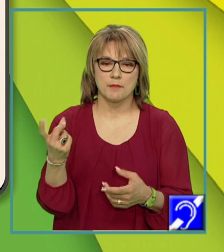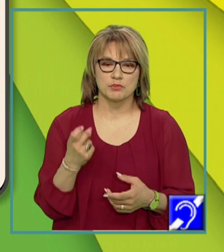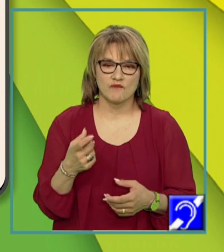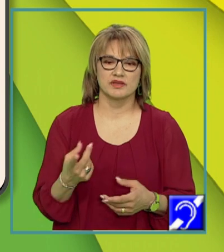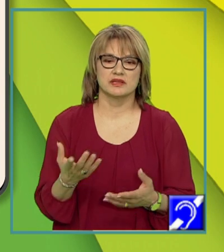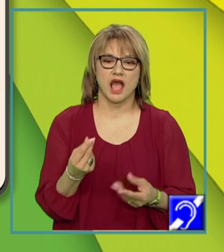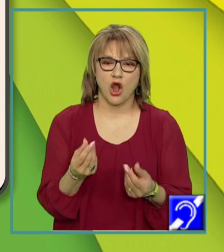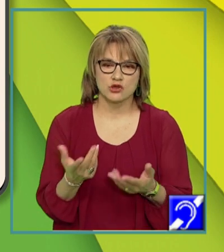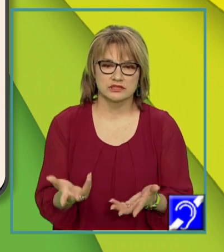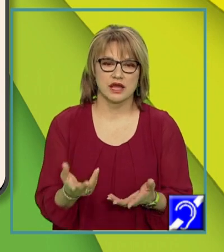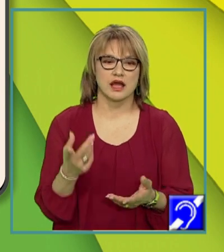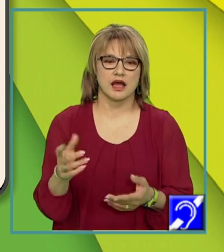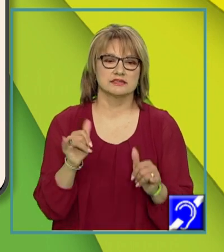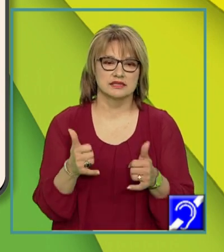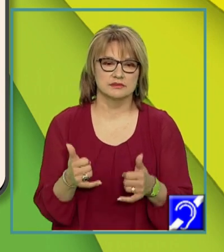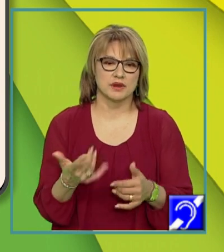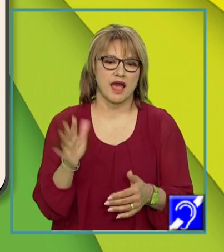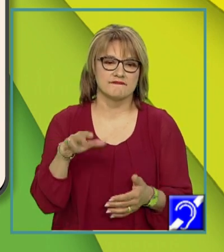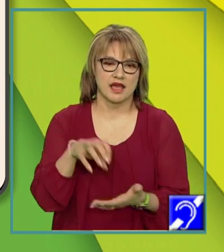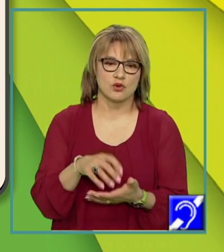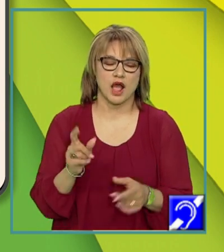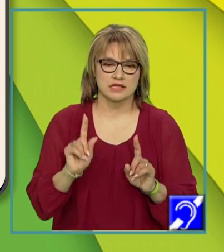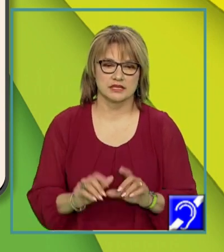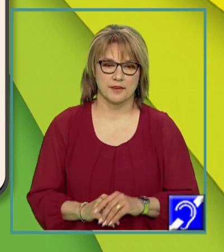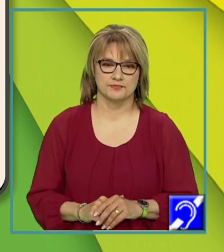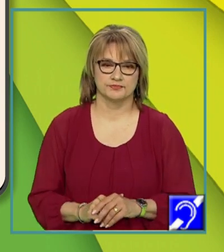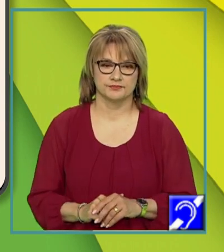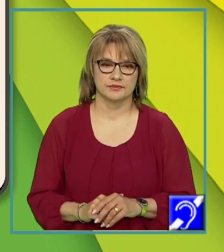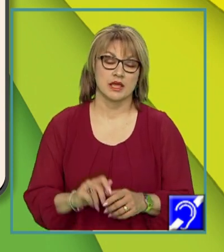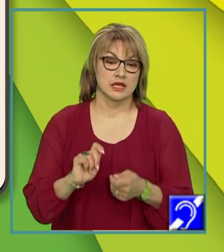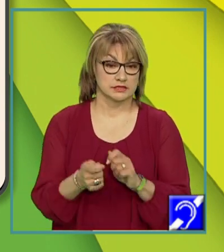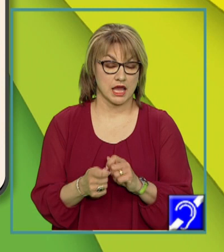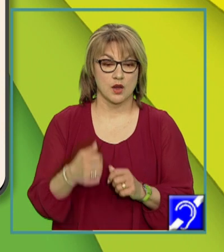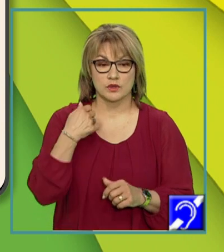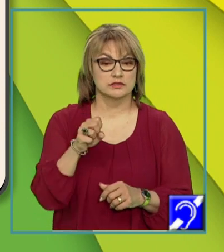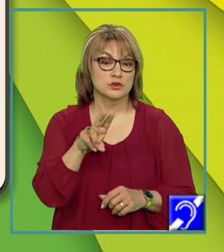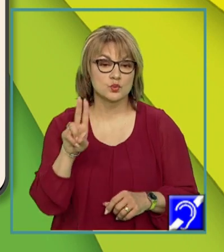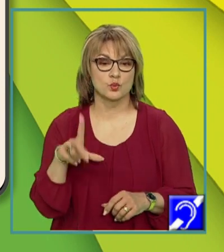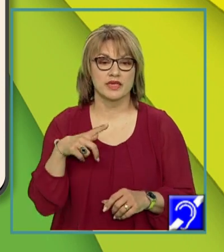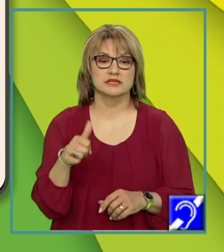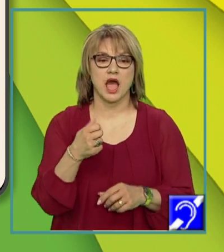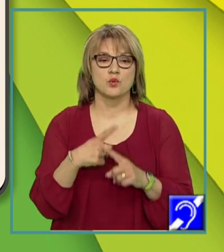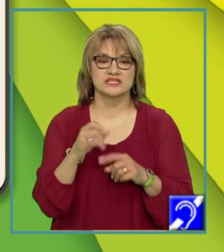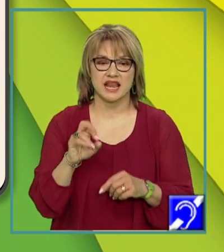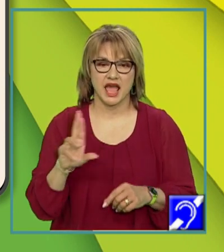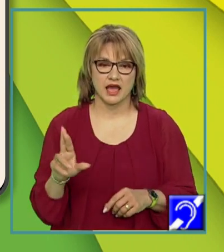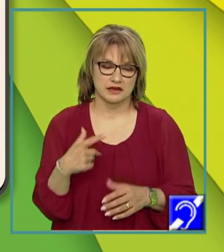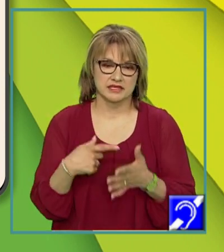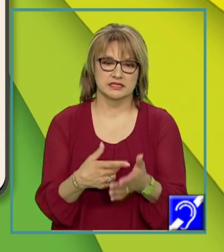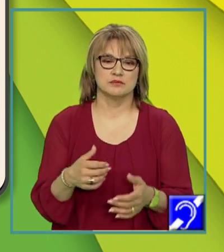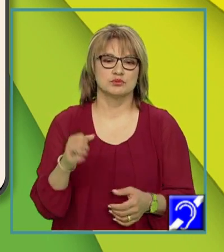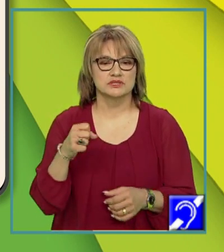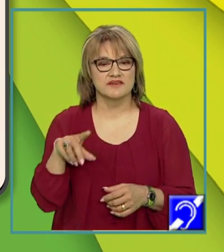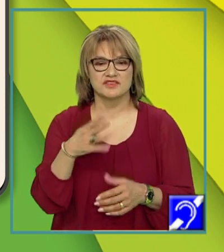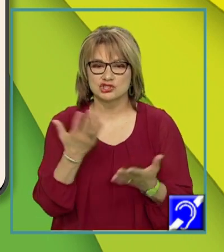a costa, a se întâmpla, a avea loc, a sta. Sau când nu este auxiliar. Ca în exemplele, să fi